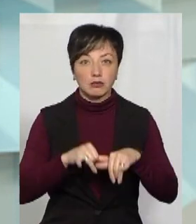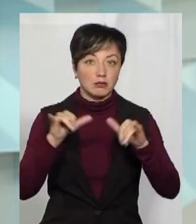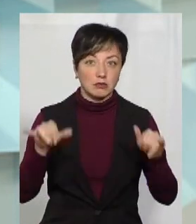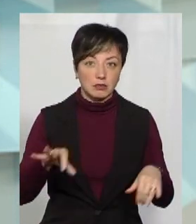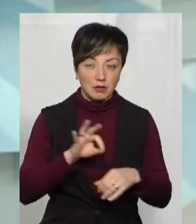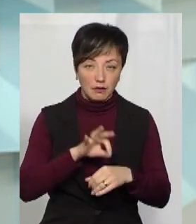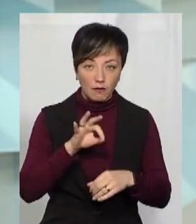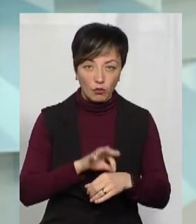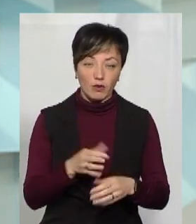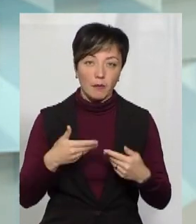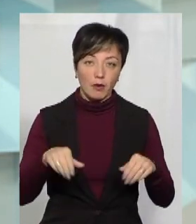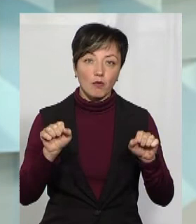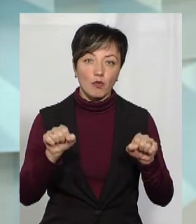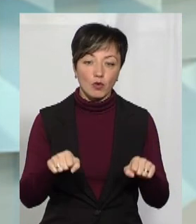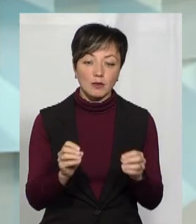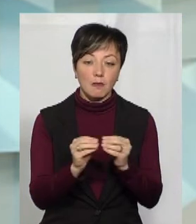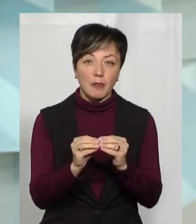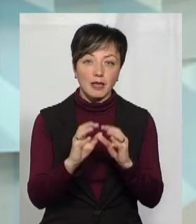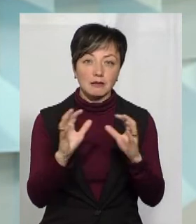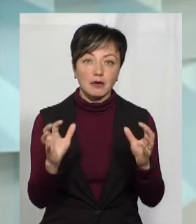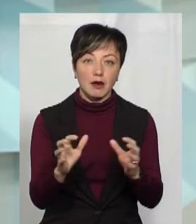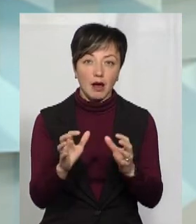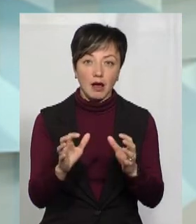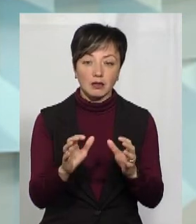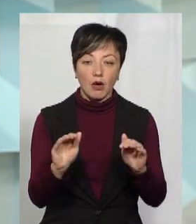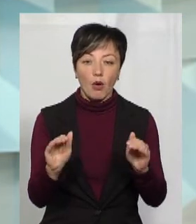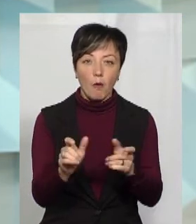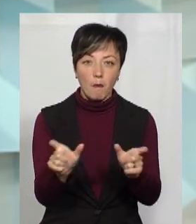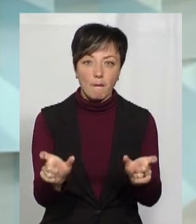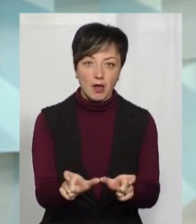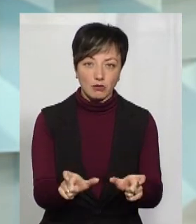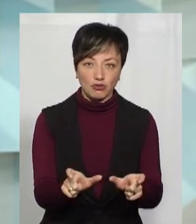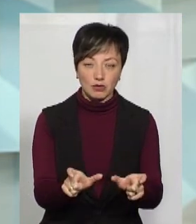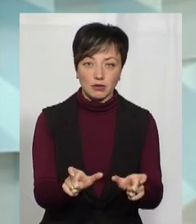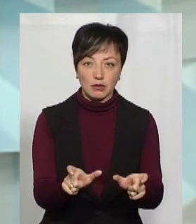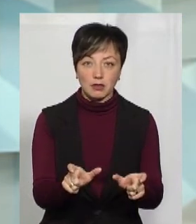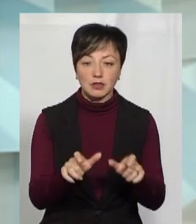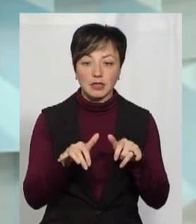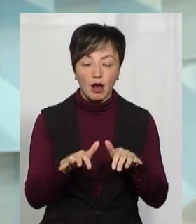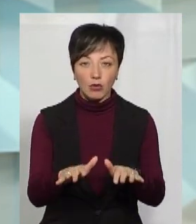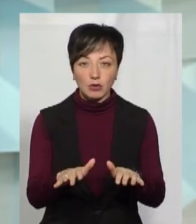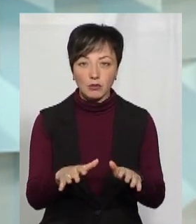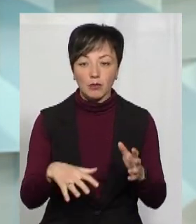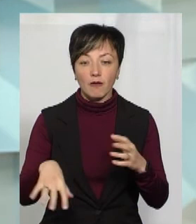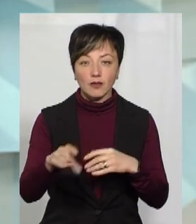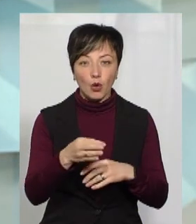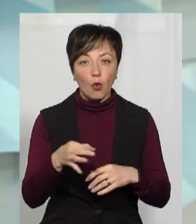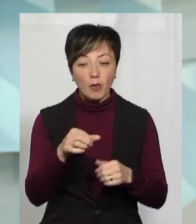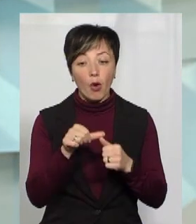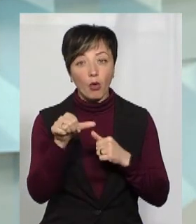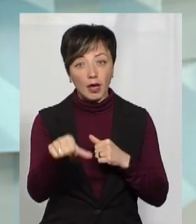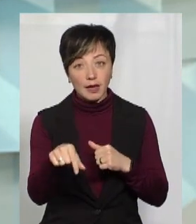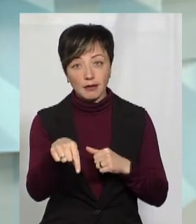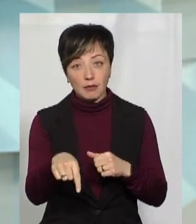захворювання, то ми можемо зберігати той рівень обмежених заходів, пом'якшених карантинних заходів по всій області,